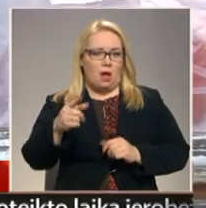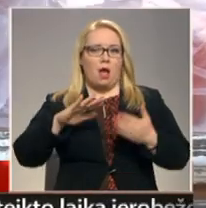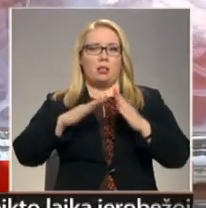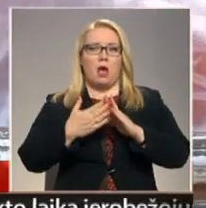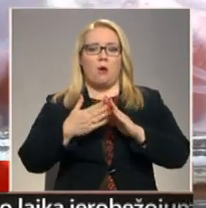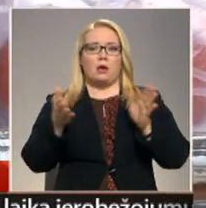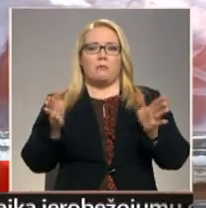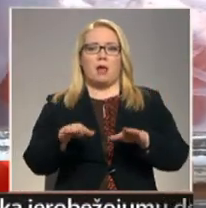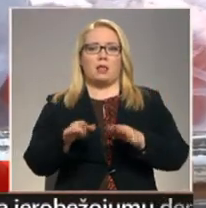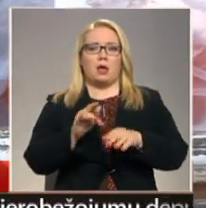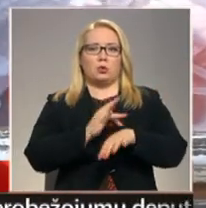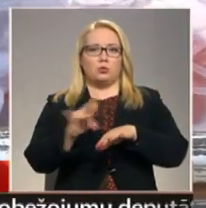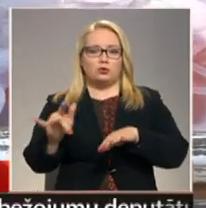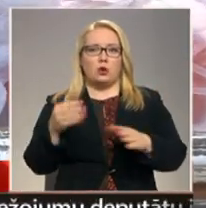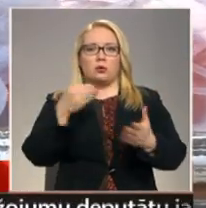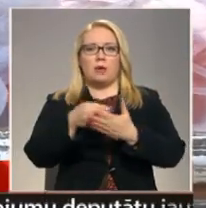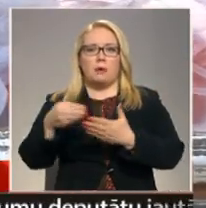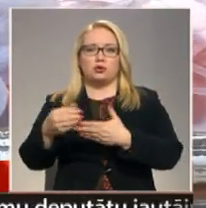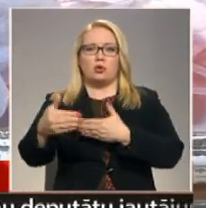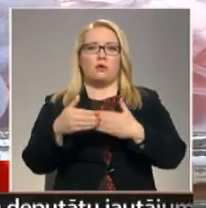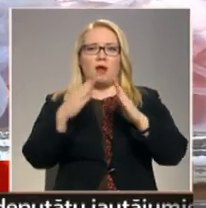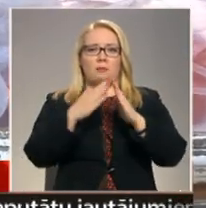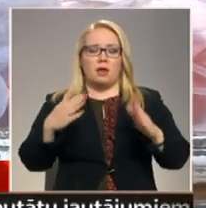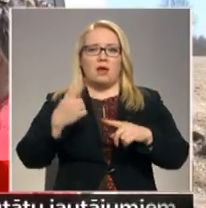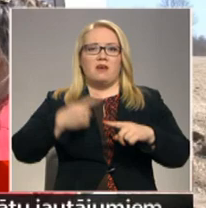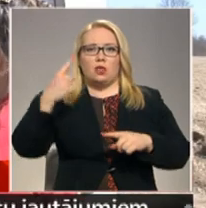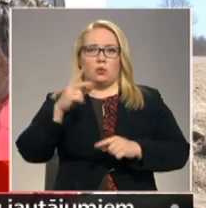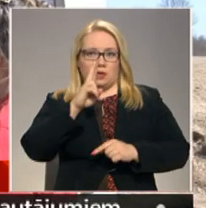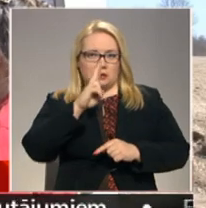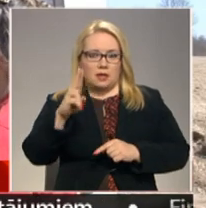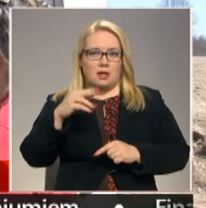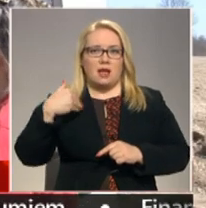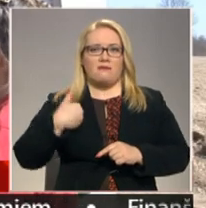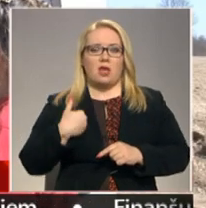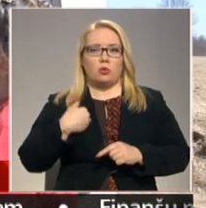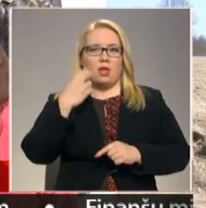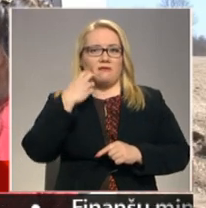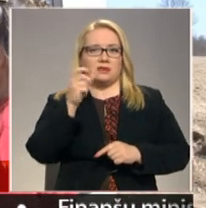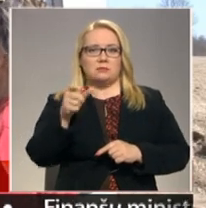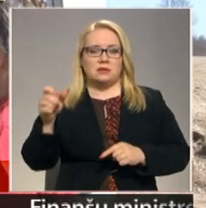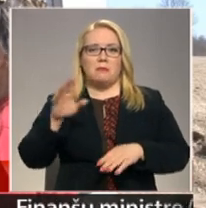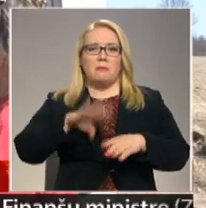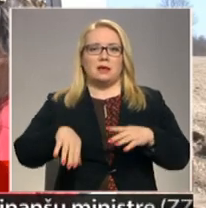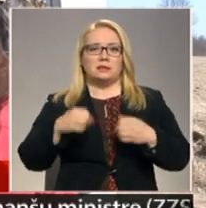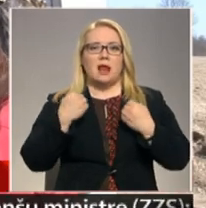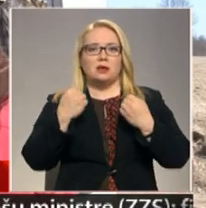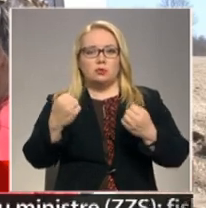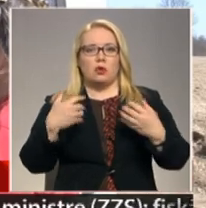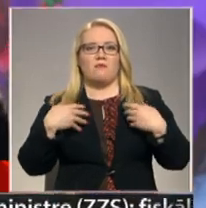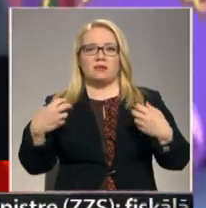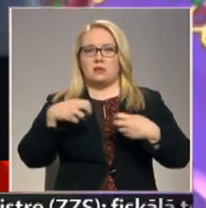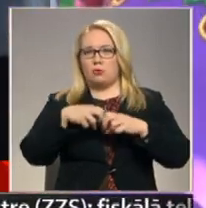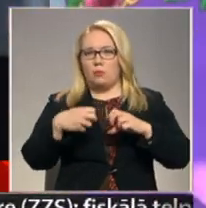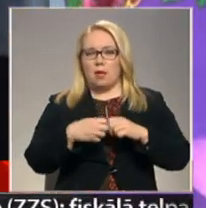Lauki kļūst ar vien tukšāki un iepirkšanās tuvāk mājām vienu reizi nedēļā. Vientuļiem veciem cilvēkiem bez transportlīdzekļu un ar veselības